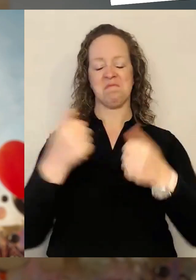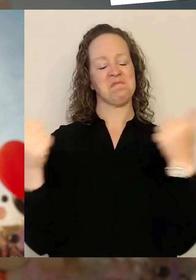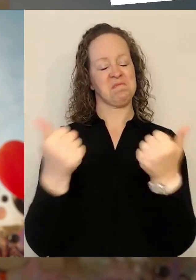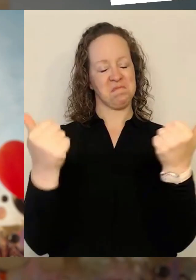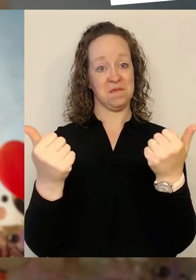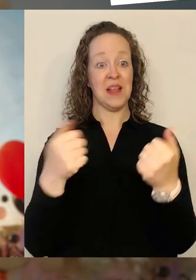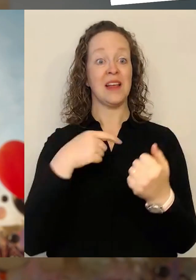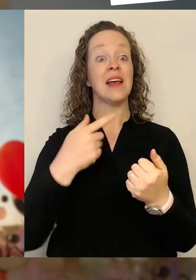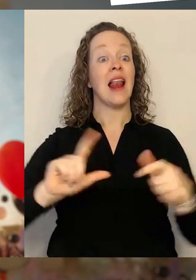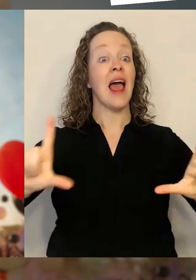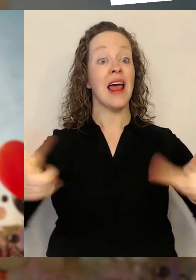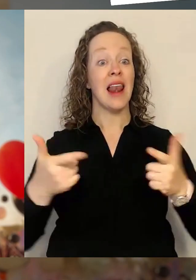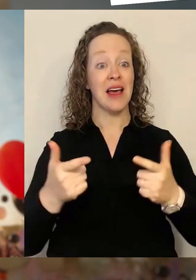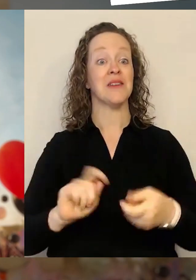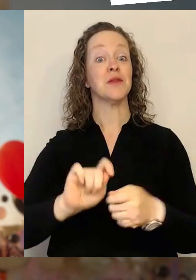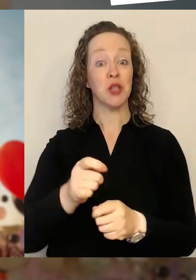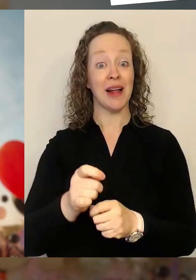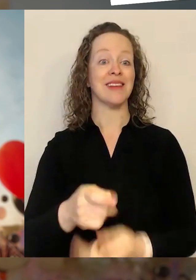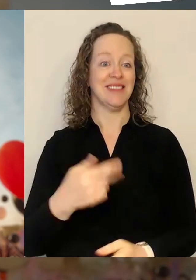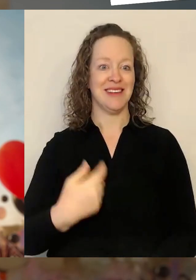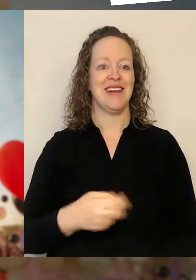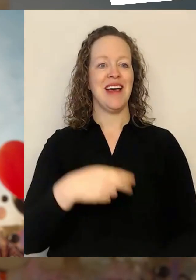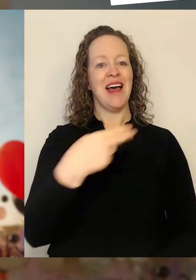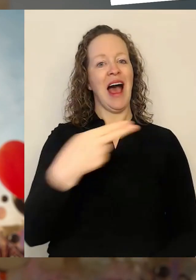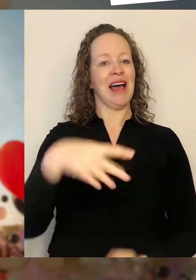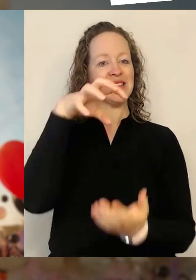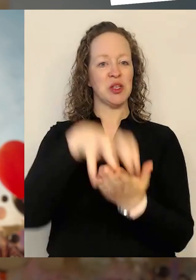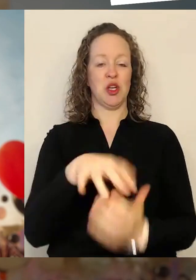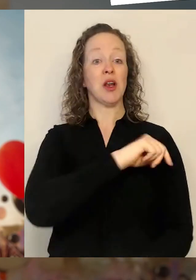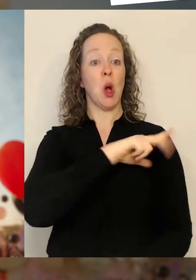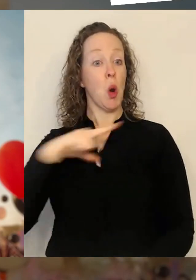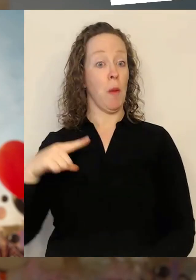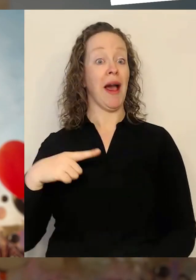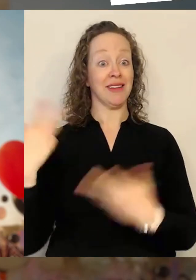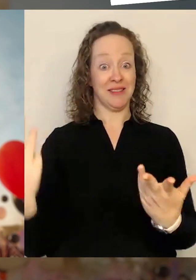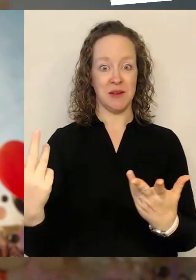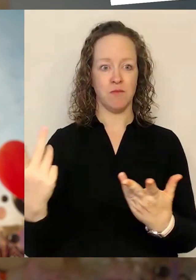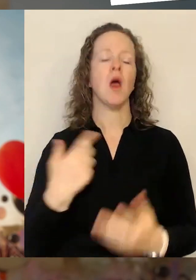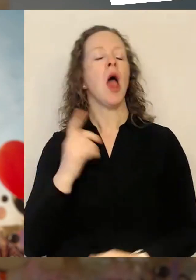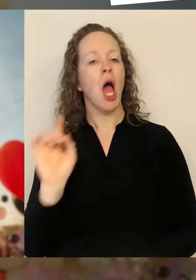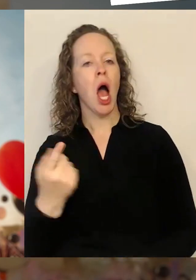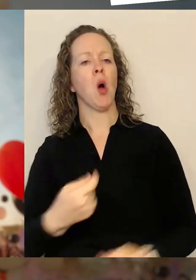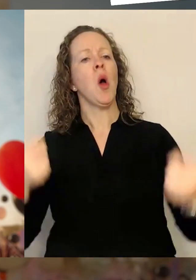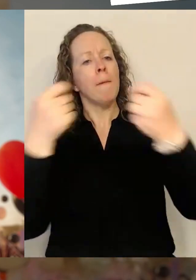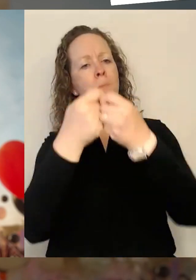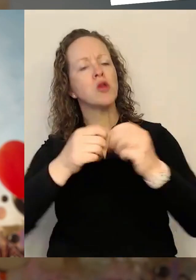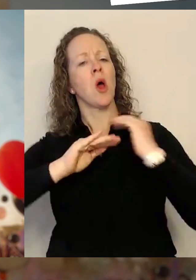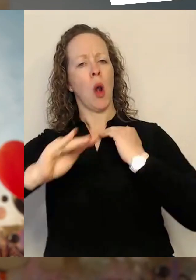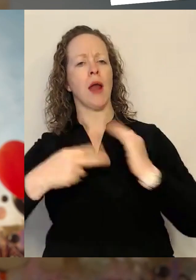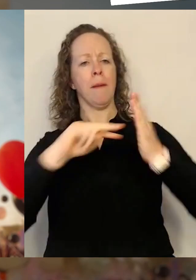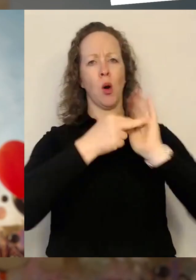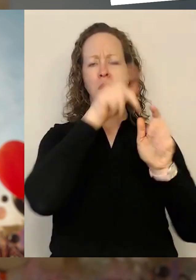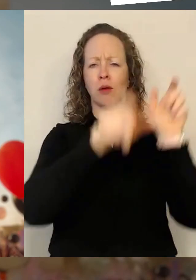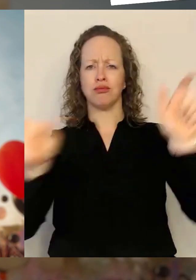Live-Schalte in die Hansestadt Lübeck. Wir lassen Politikerinnen und Politiker aus Bund und aus den Ländern zu Wort kommen. Und wir tauschen uns natürlich,